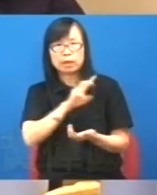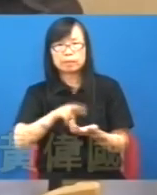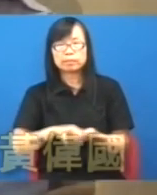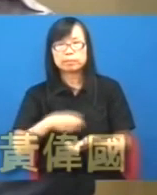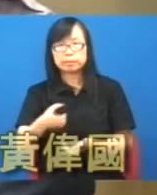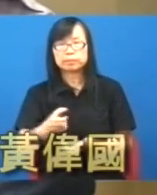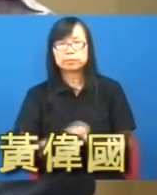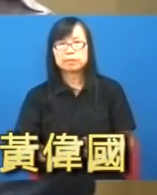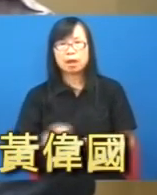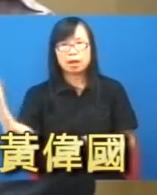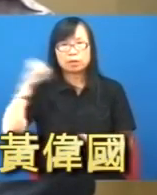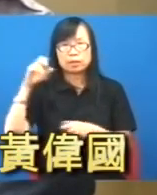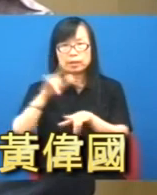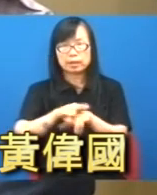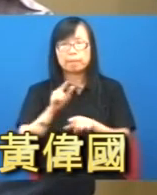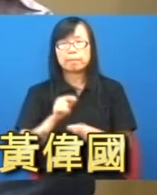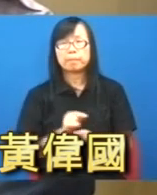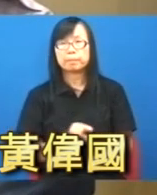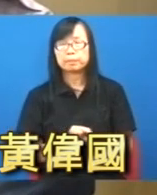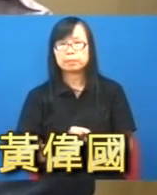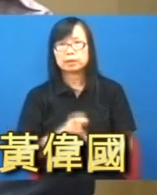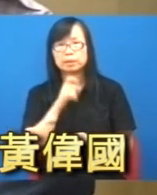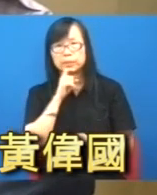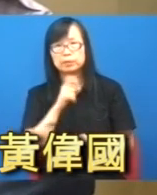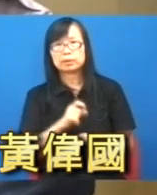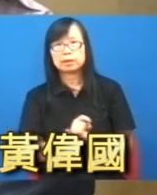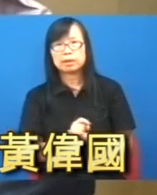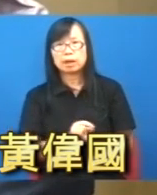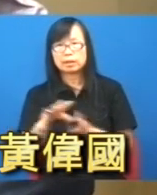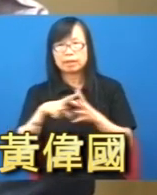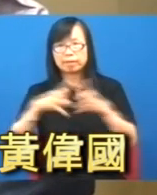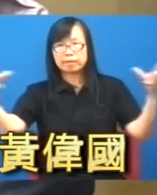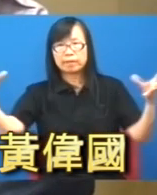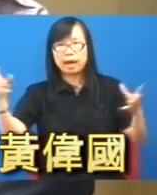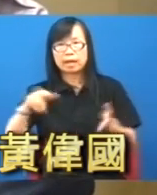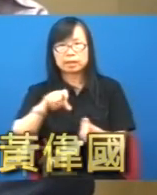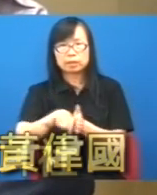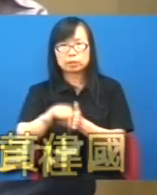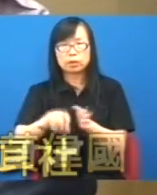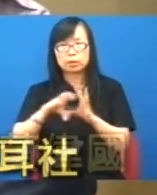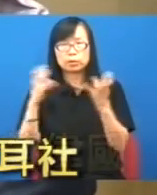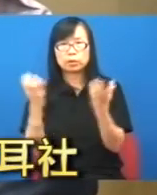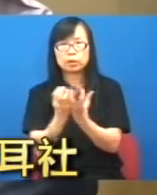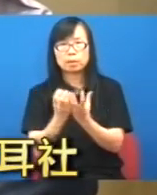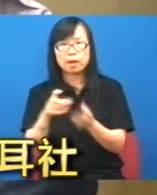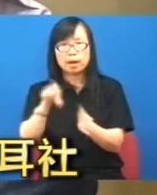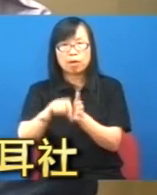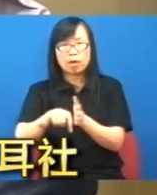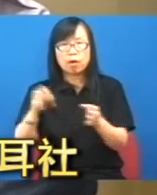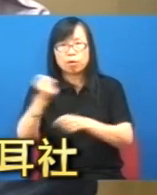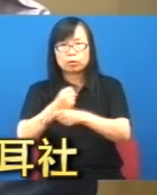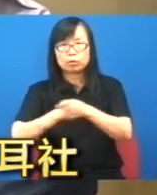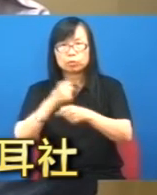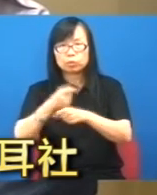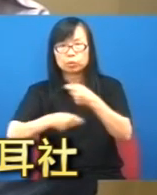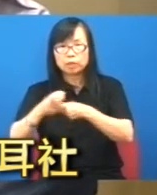增強積金最大的原因就是強積金本身由一些大財團或者一些銀行去到運作然後你發現到